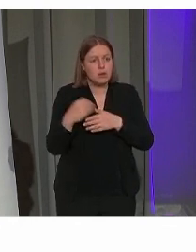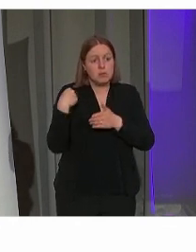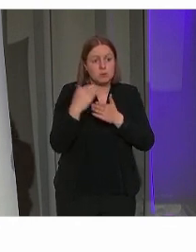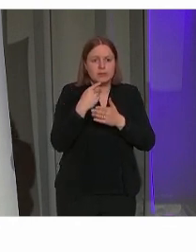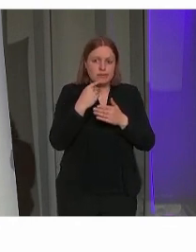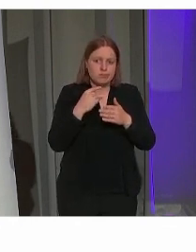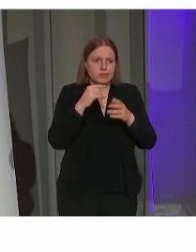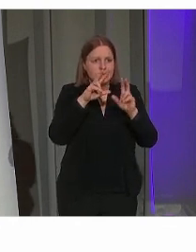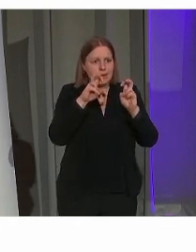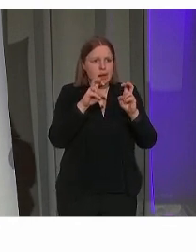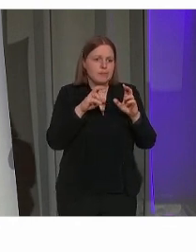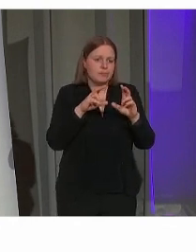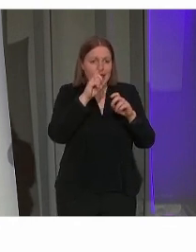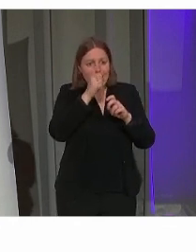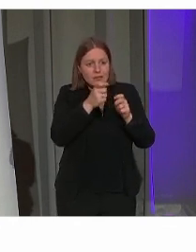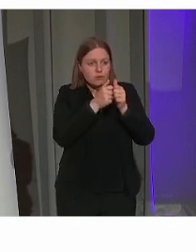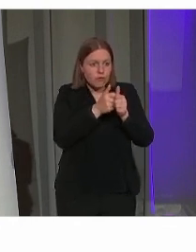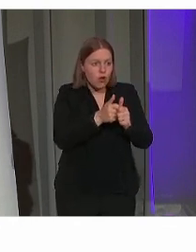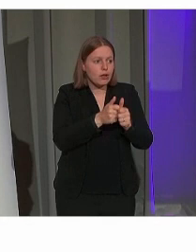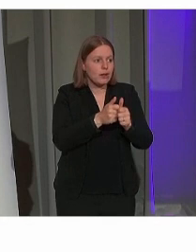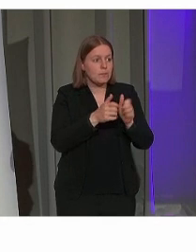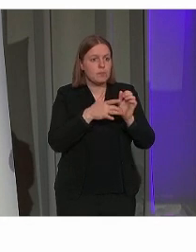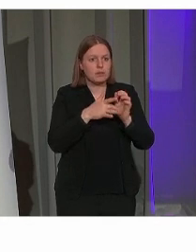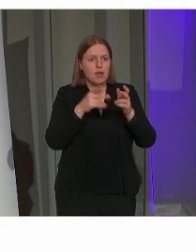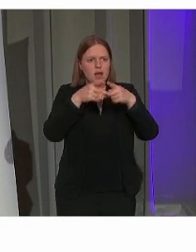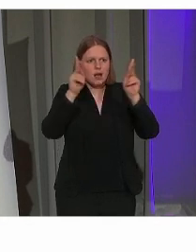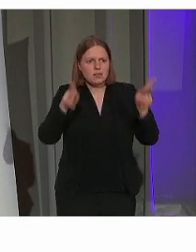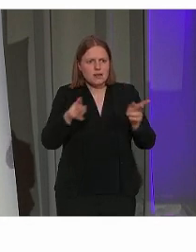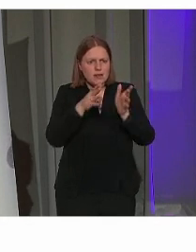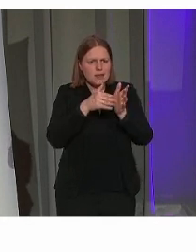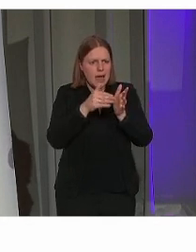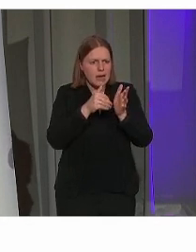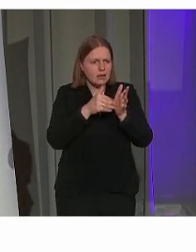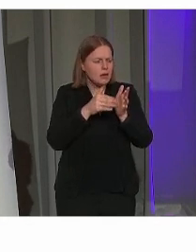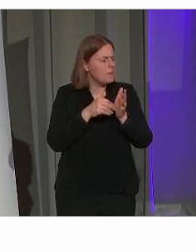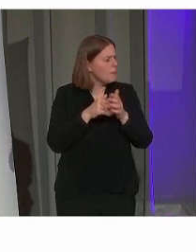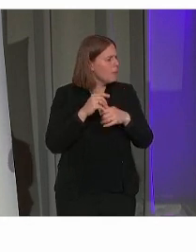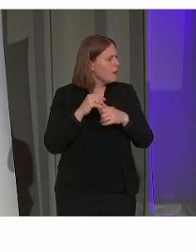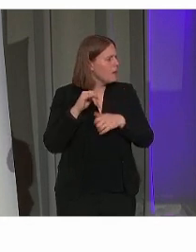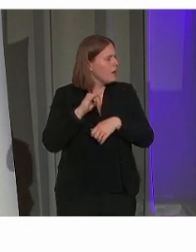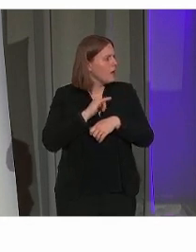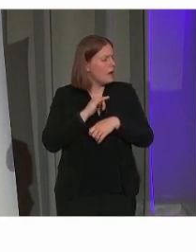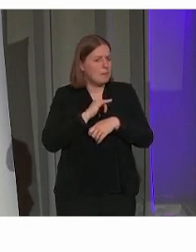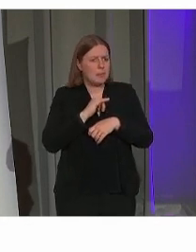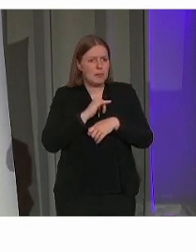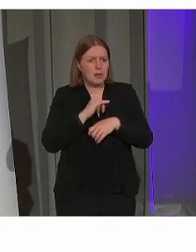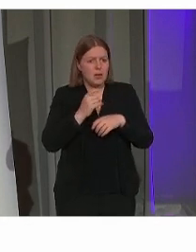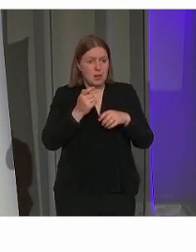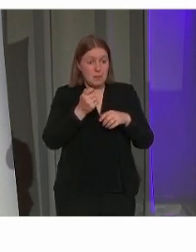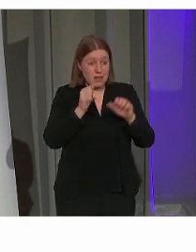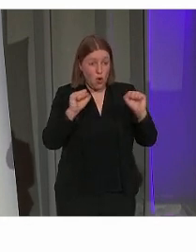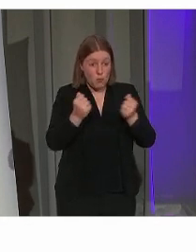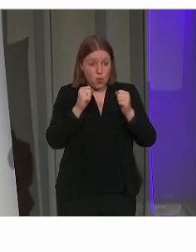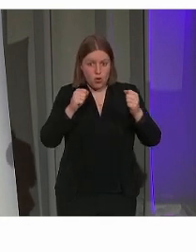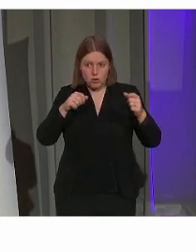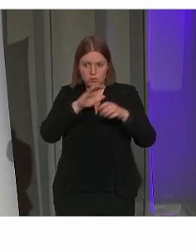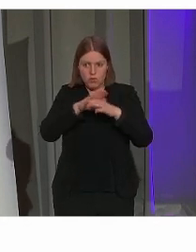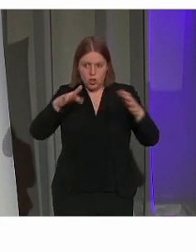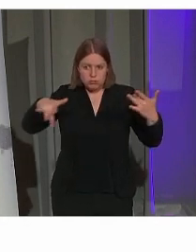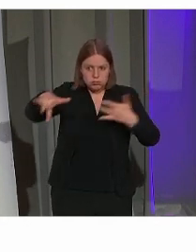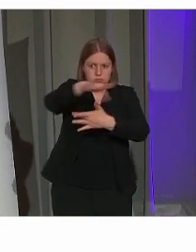heksenvervolging. Het kasteel van Laarne is zodanig opgebouwd dat er eigenlijk bijna geen circulatie mogelijk is.